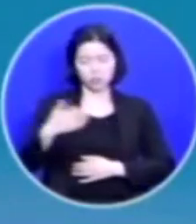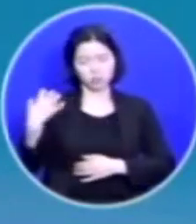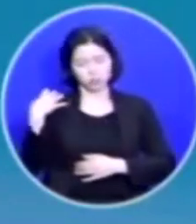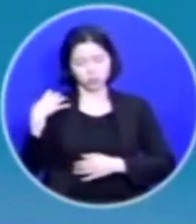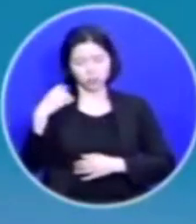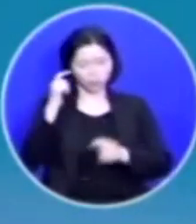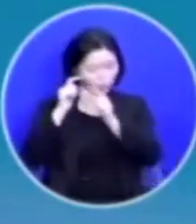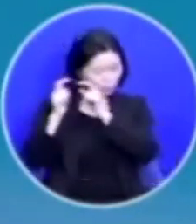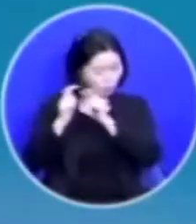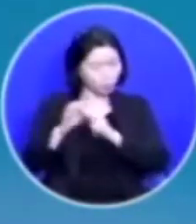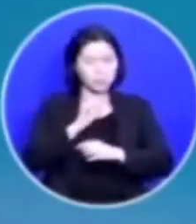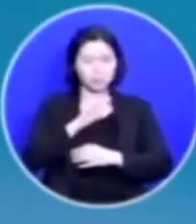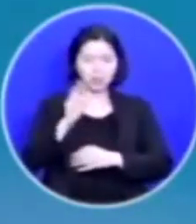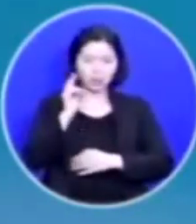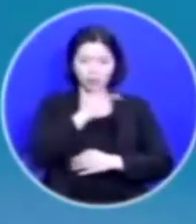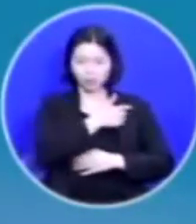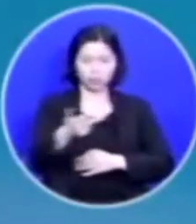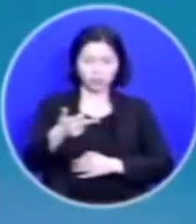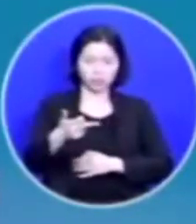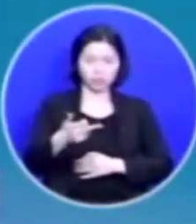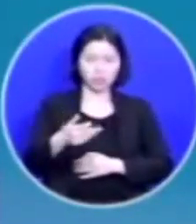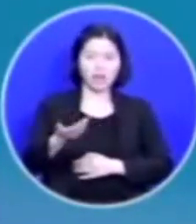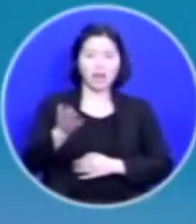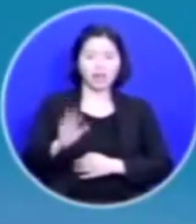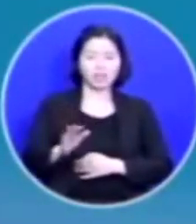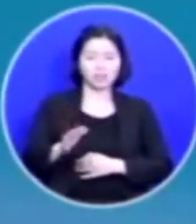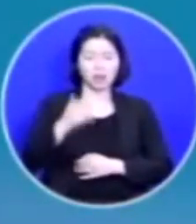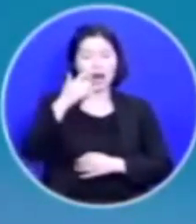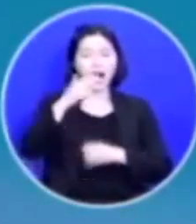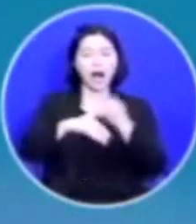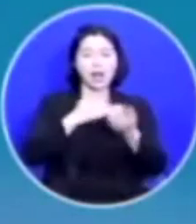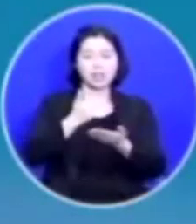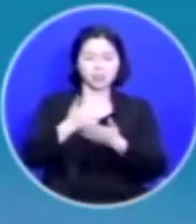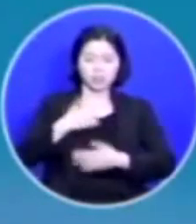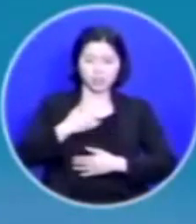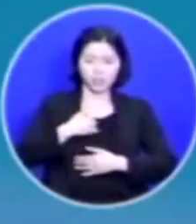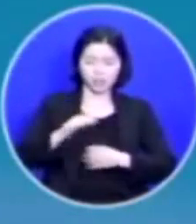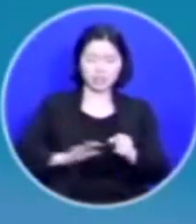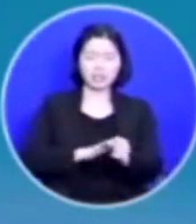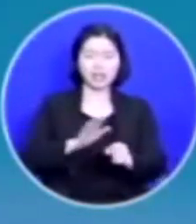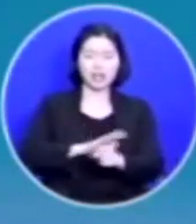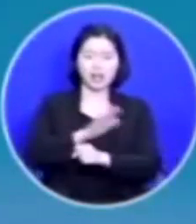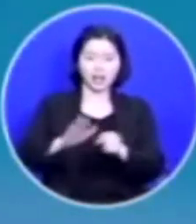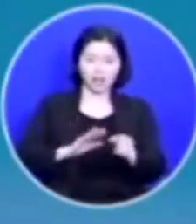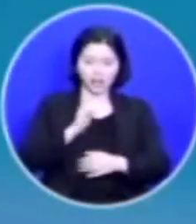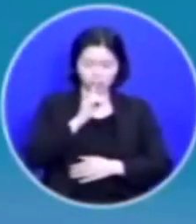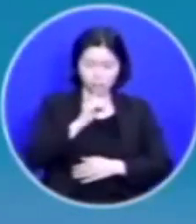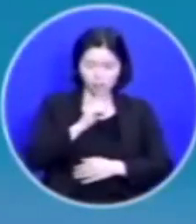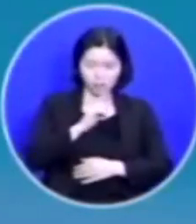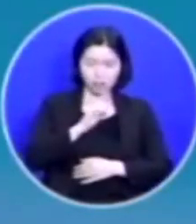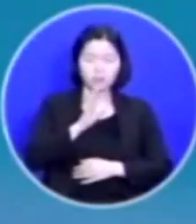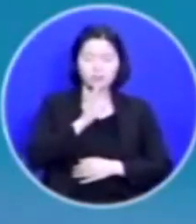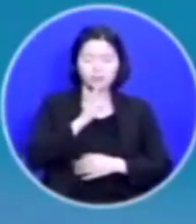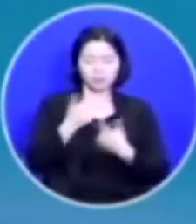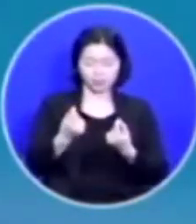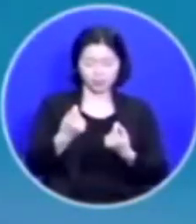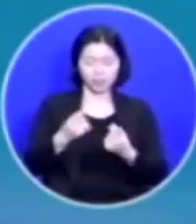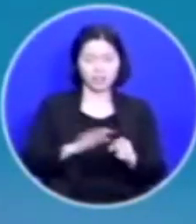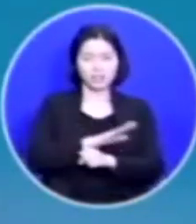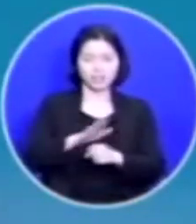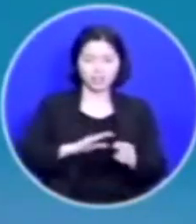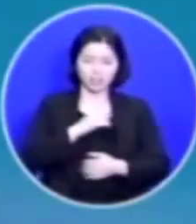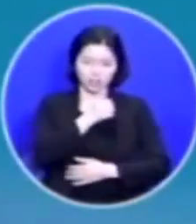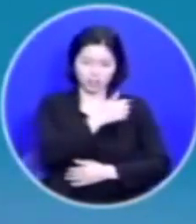그러나 주님은 저에게 사랑하라고 하십니다 그렇습니다 사랑이 제일입니다 이제야